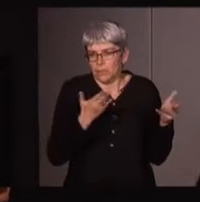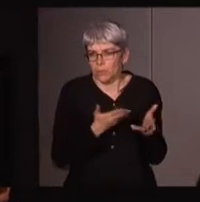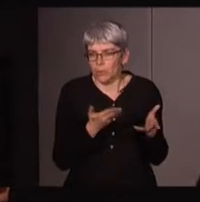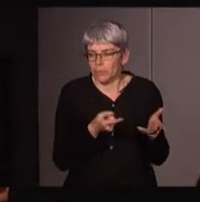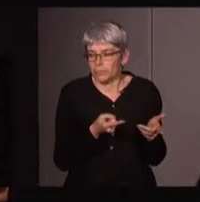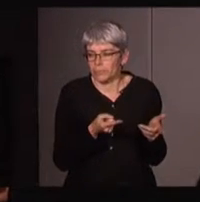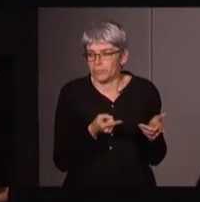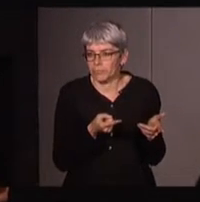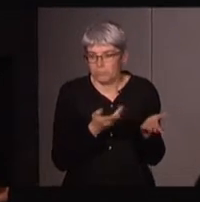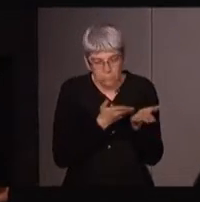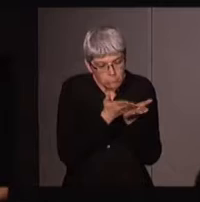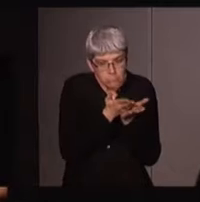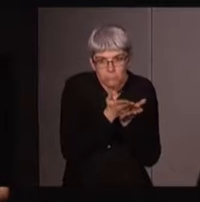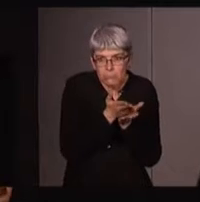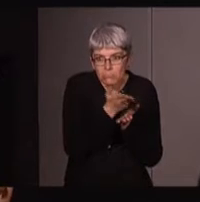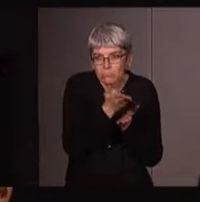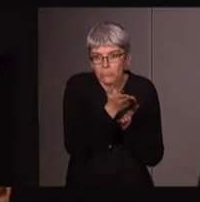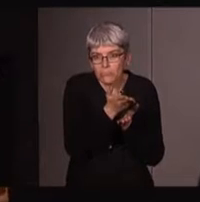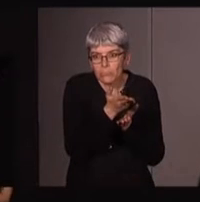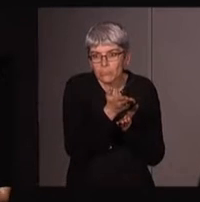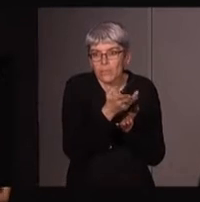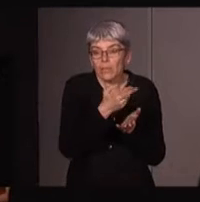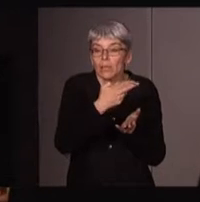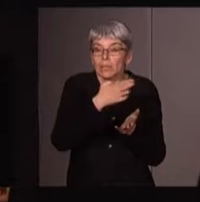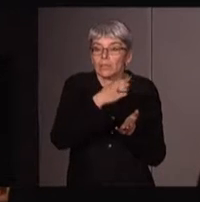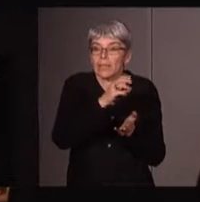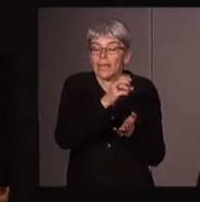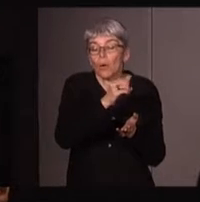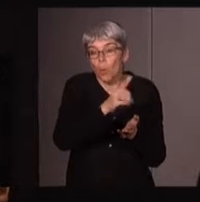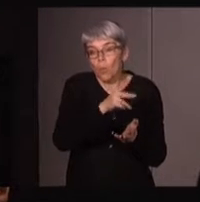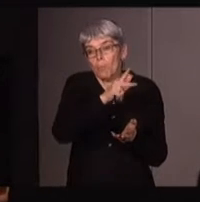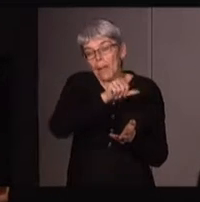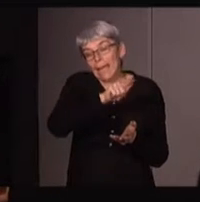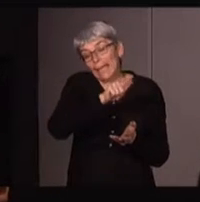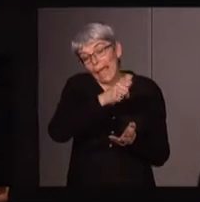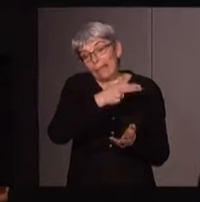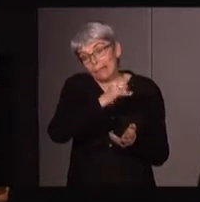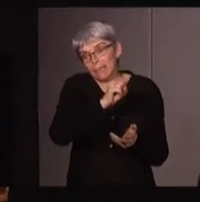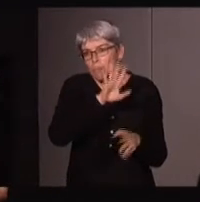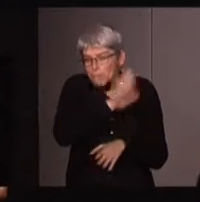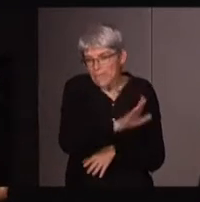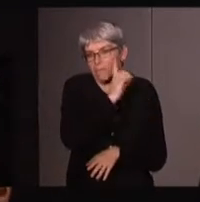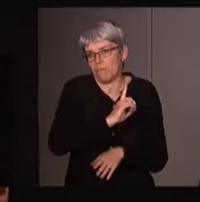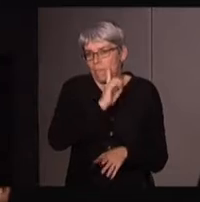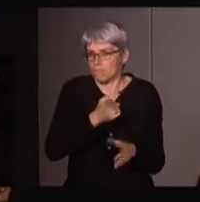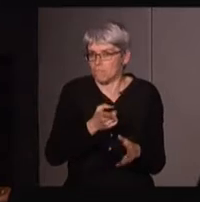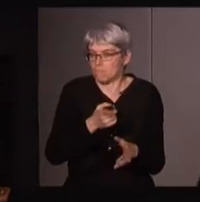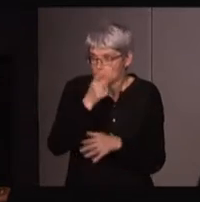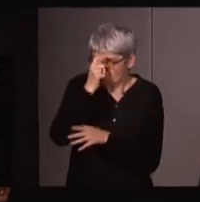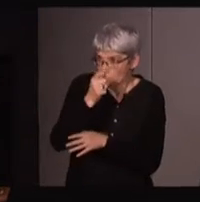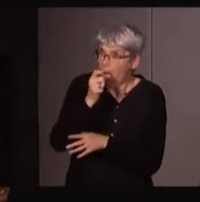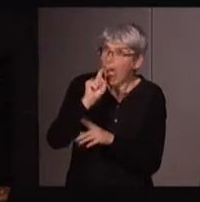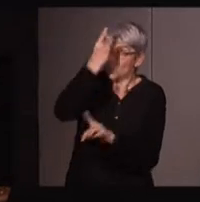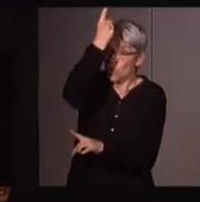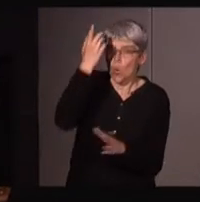ce courant-là, c'est celui d'un néo-paganisme féministe, qui, effectivement, honore non pas un